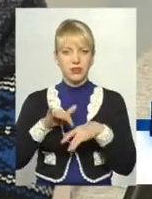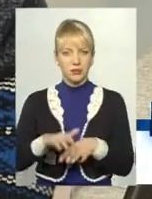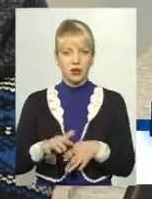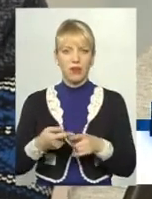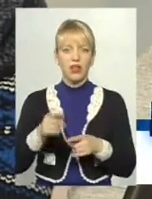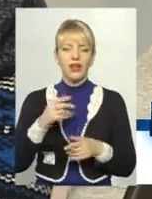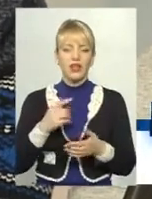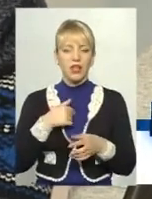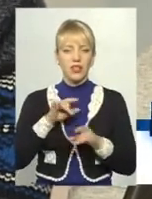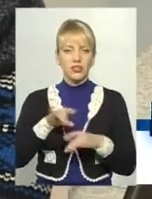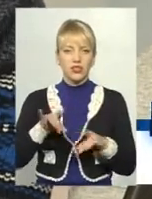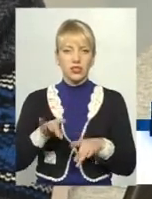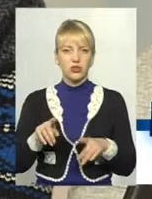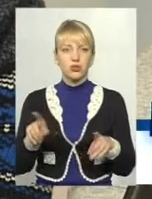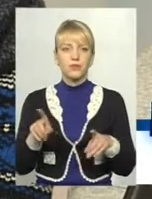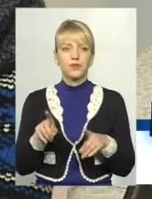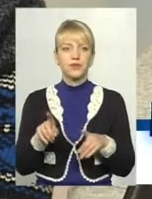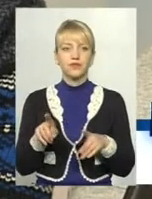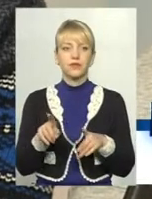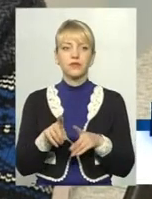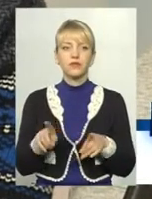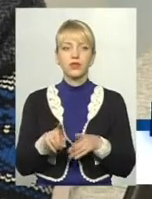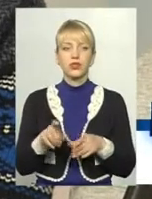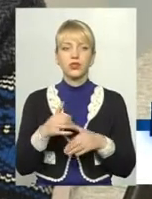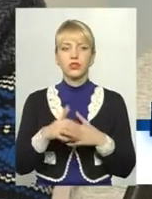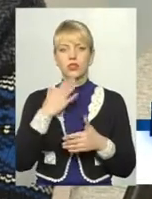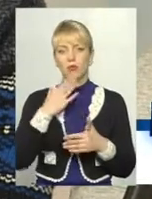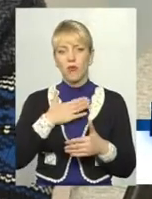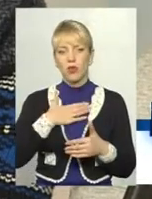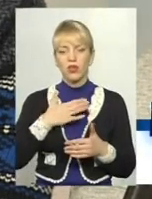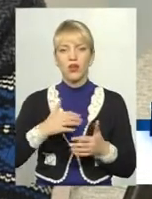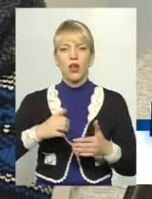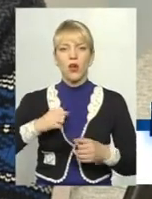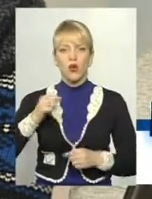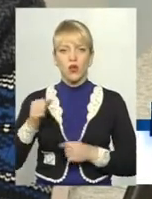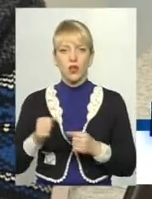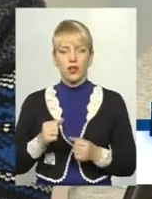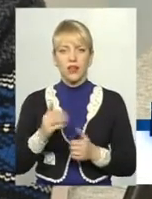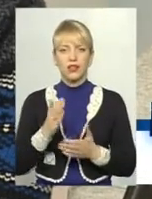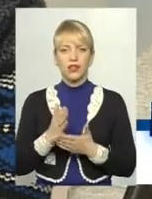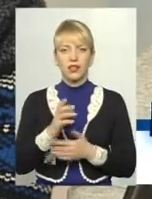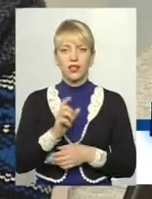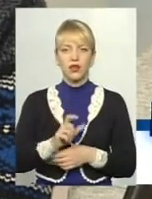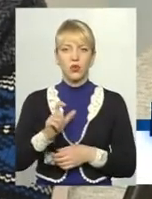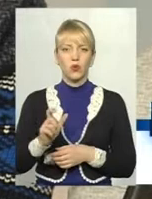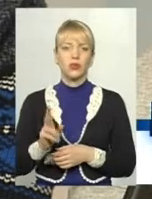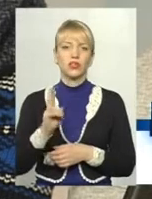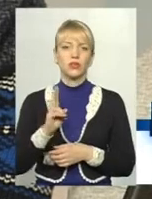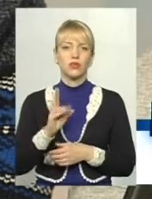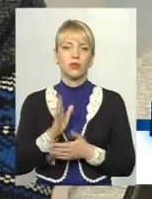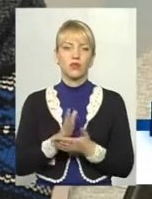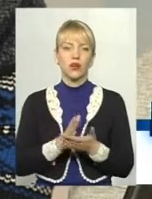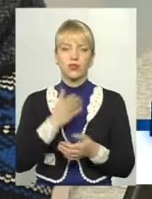такі речі, що серед моїх колег, серед моїх підлеглих є люди, які мають